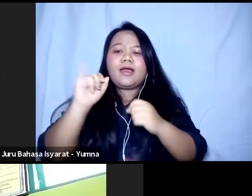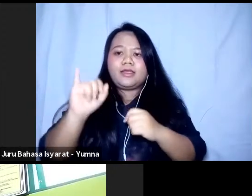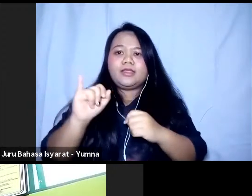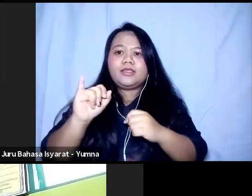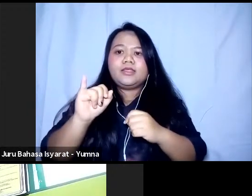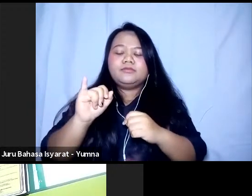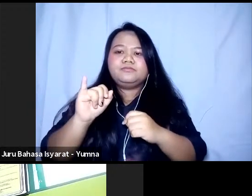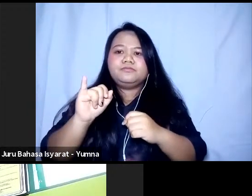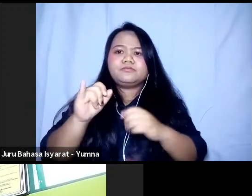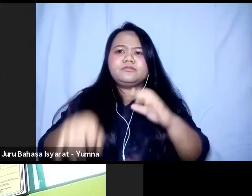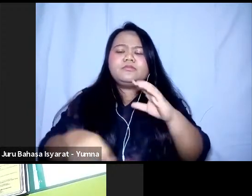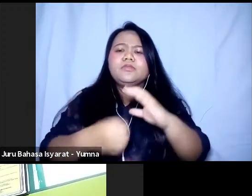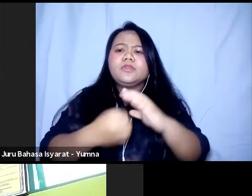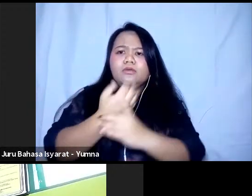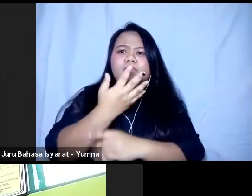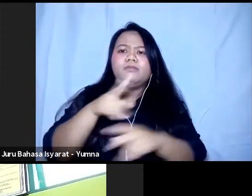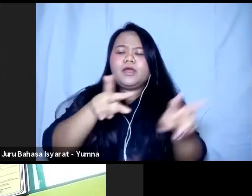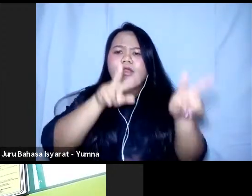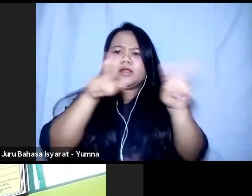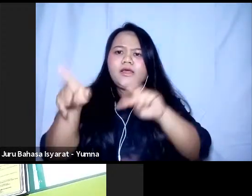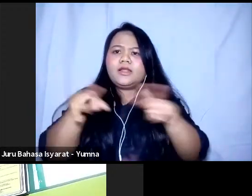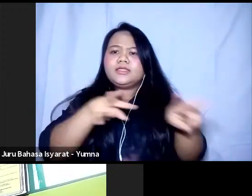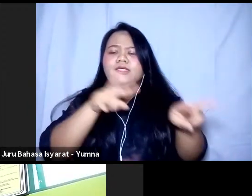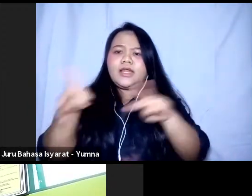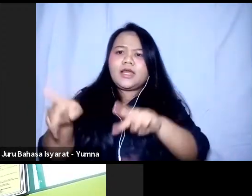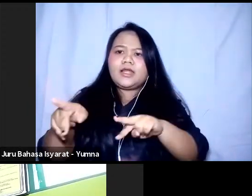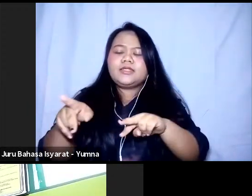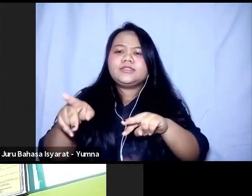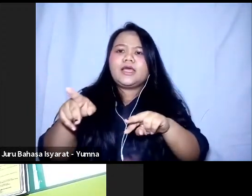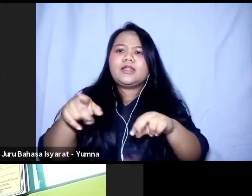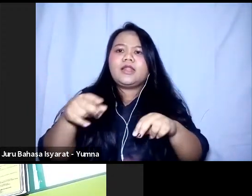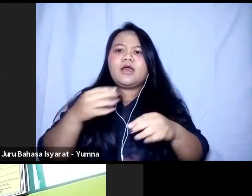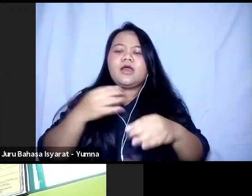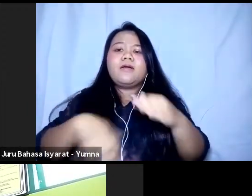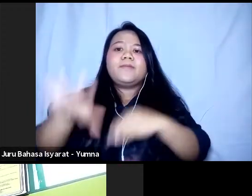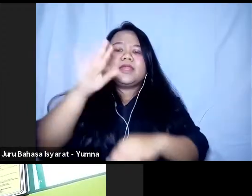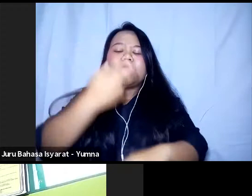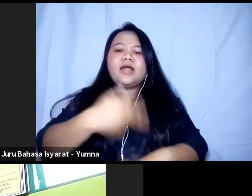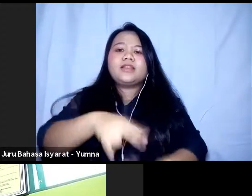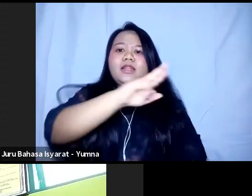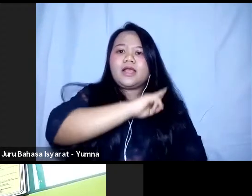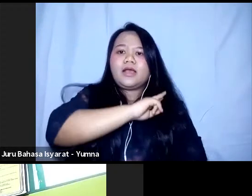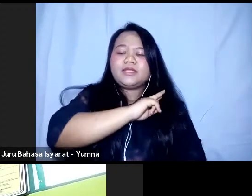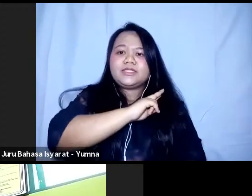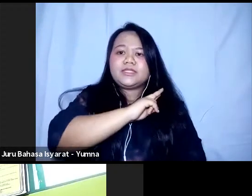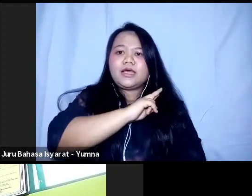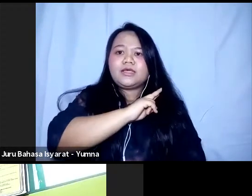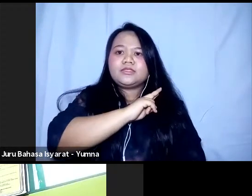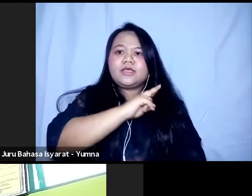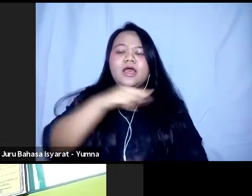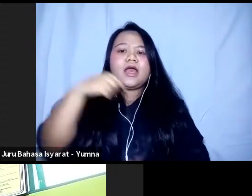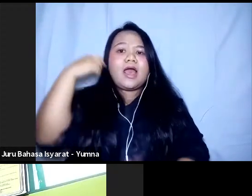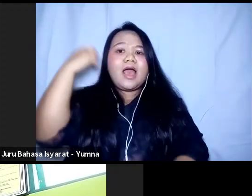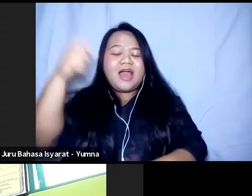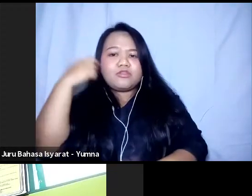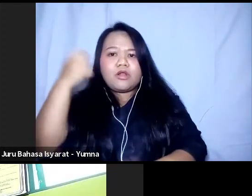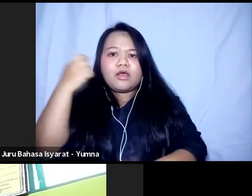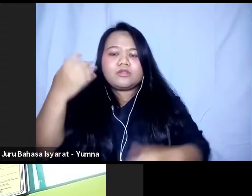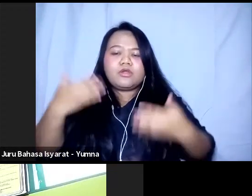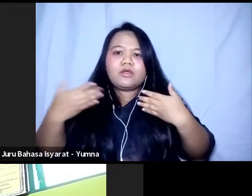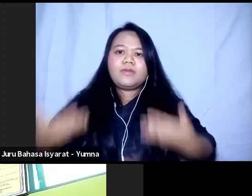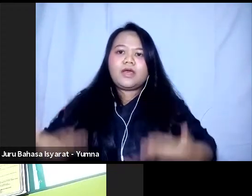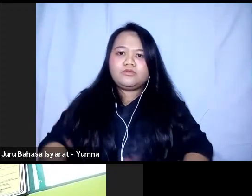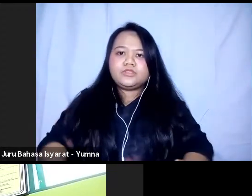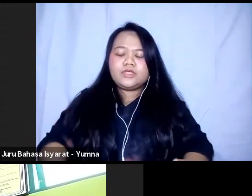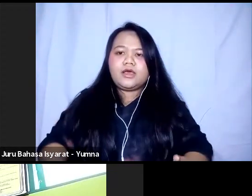Bisa Mengembangkan Rencana-rencana Kegiatan Peningkatan Kapasitas Bagi para Akta Kemanusiaan Atau Bagi para Teman